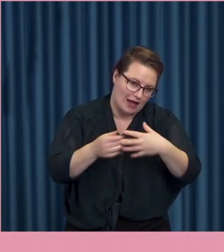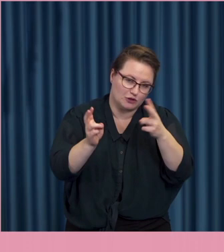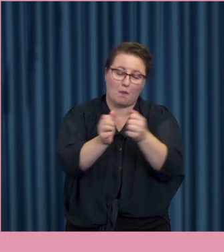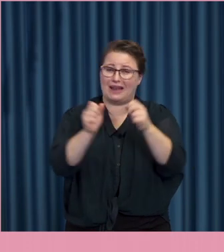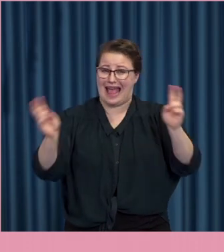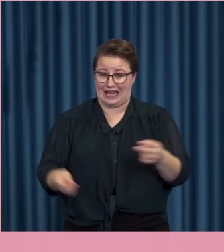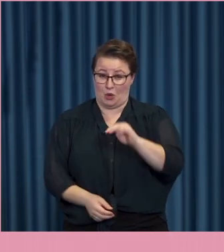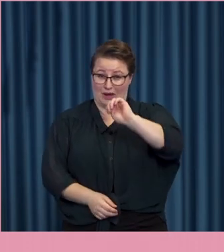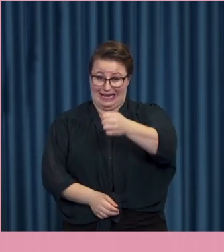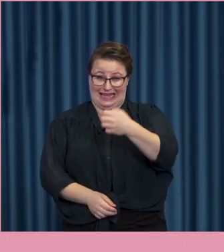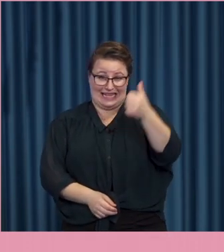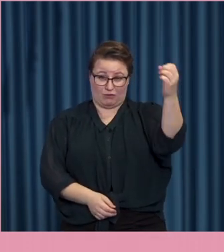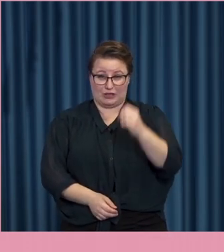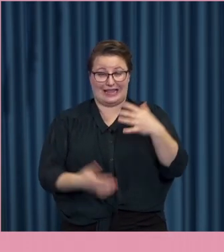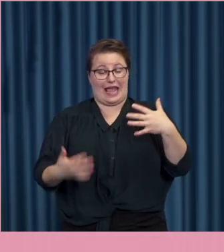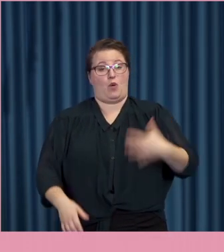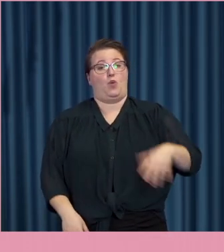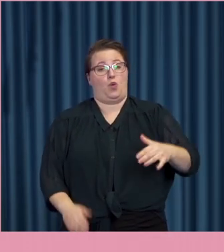är alarmerande.